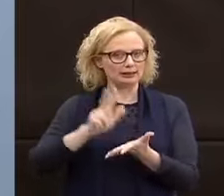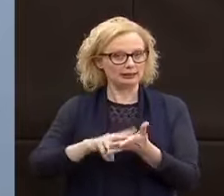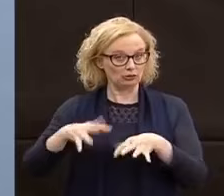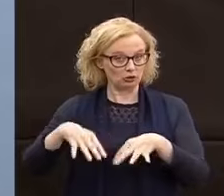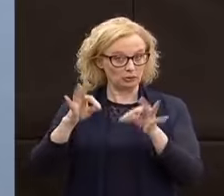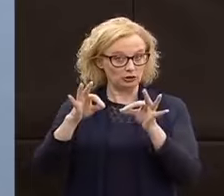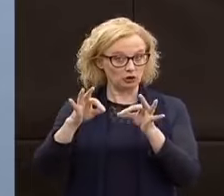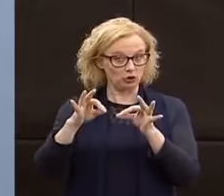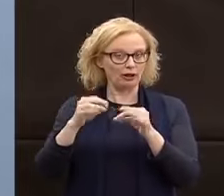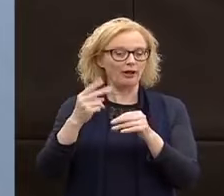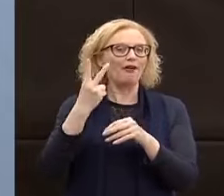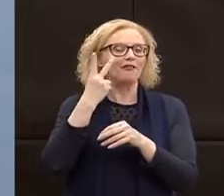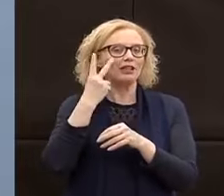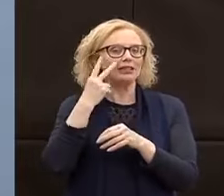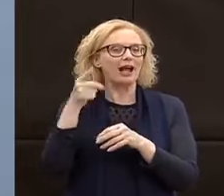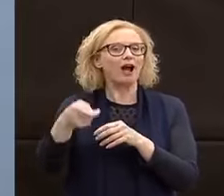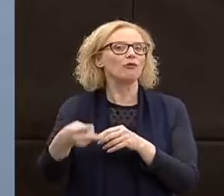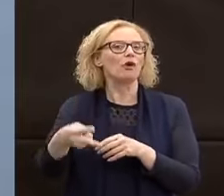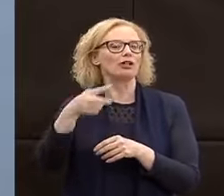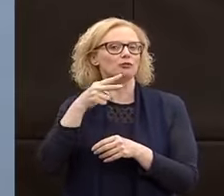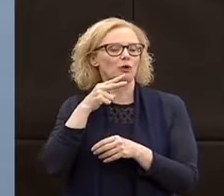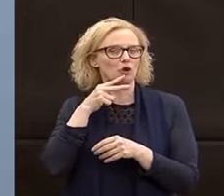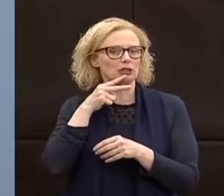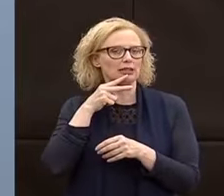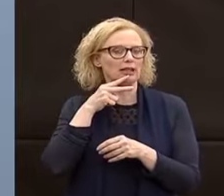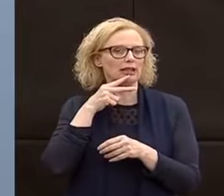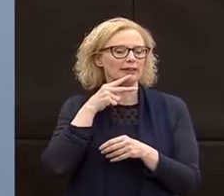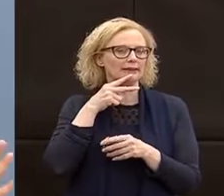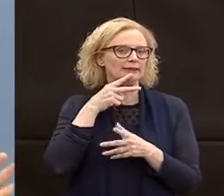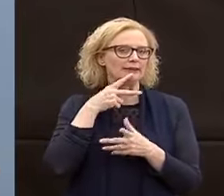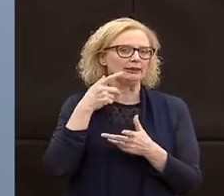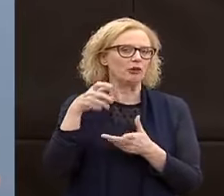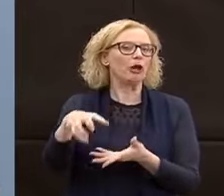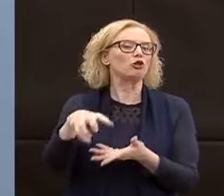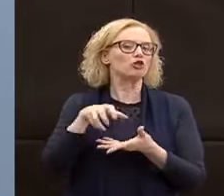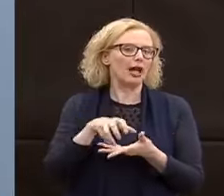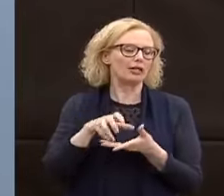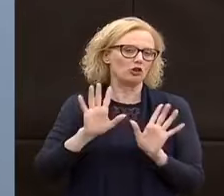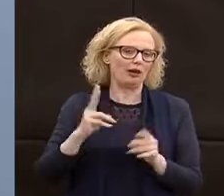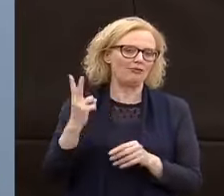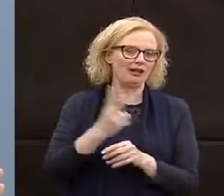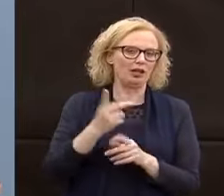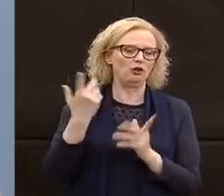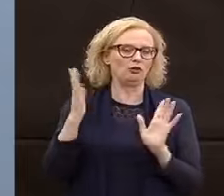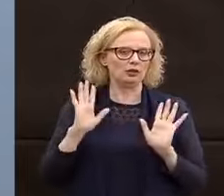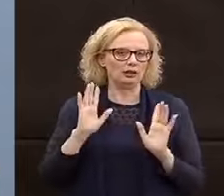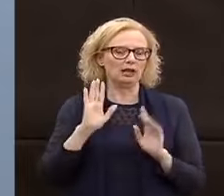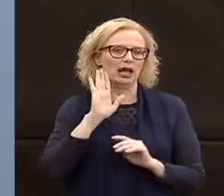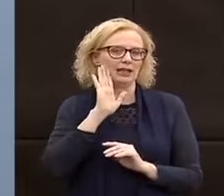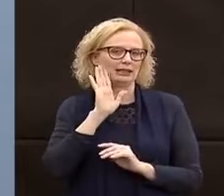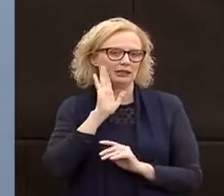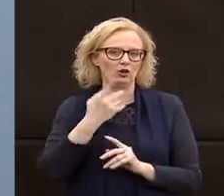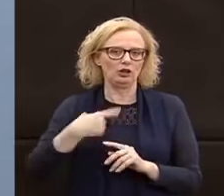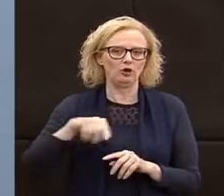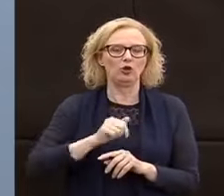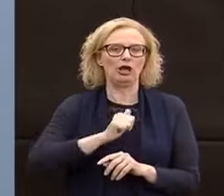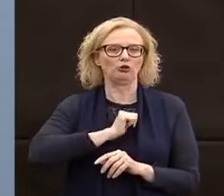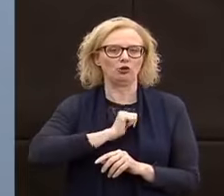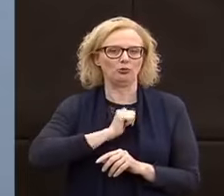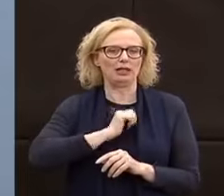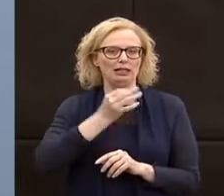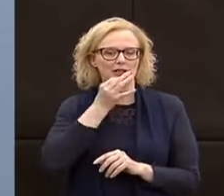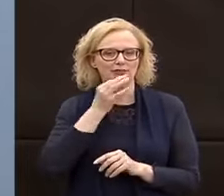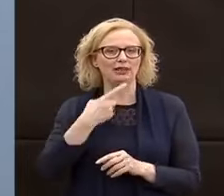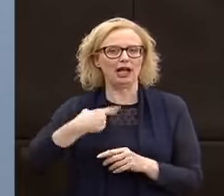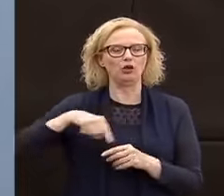quali saranno, quanto verrà concesso, che poi non viene concesso, che sono risorse nostre, questo da autonomisti lo dobbiamo dire chiaramente, però vediamo